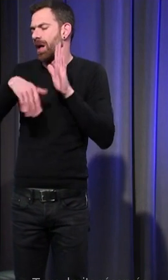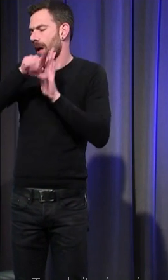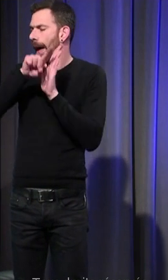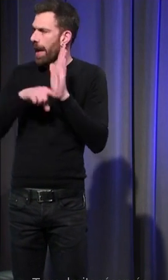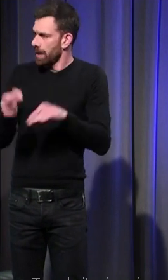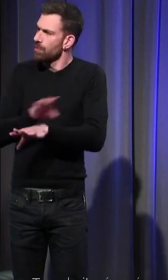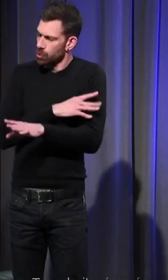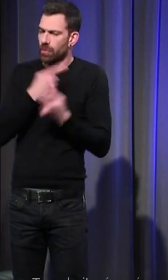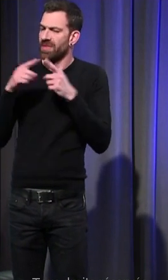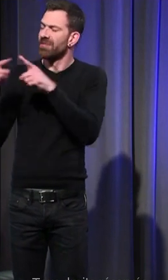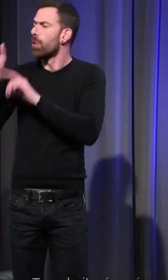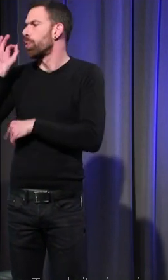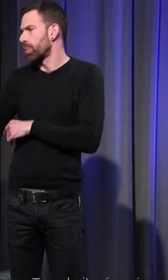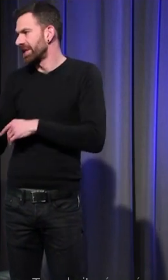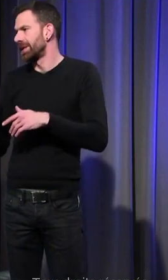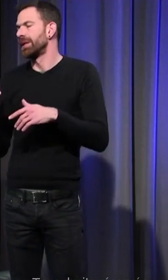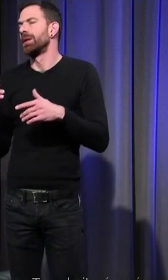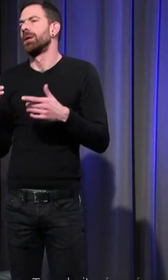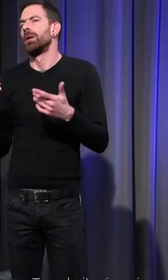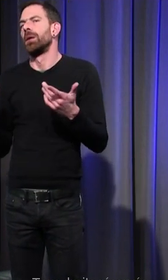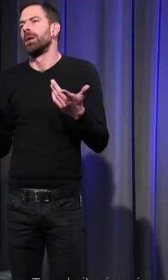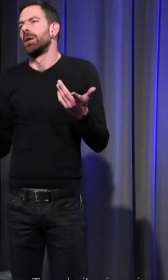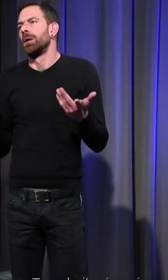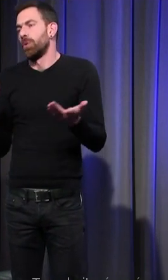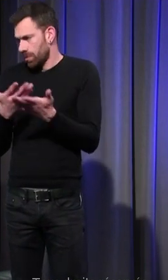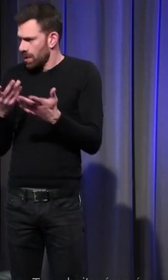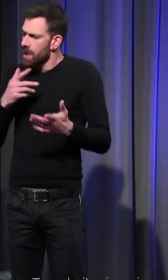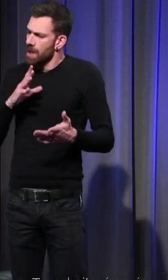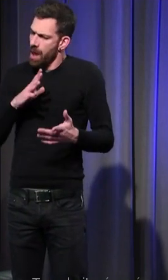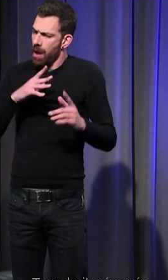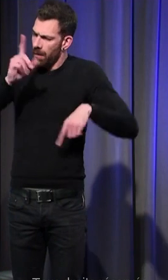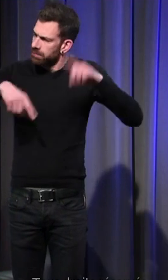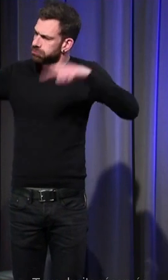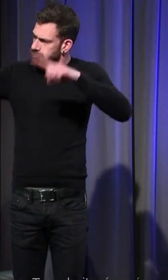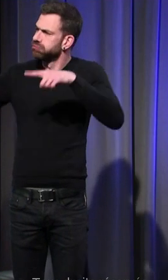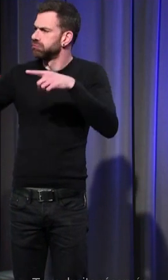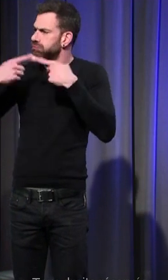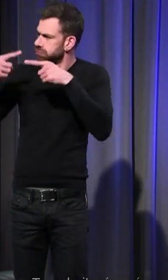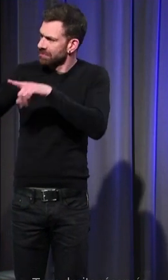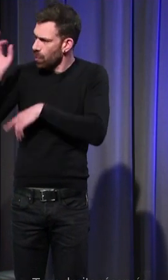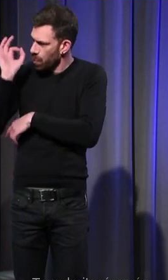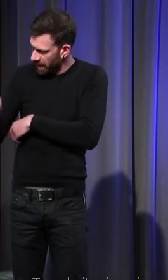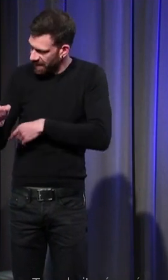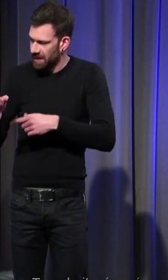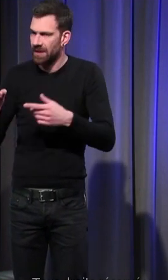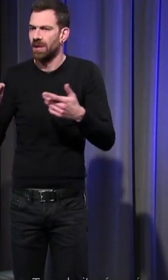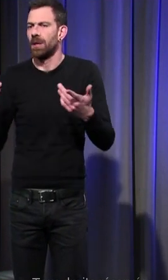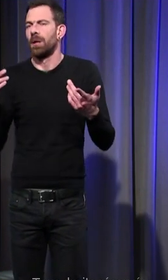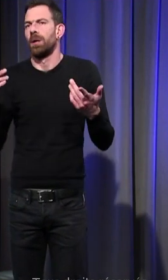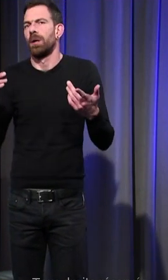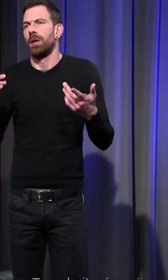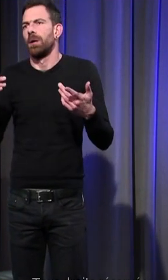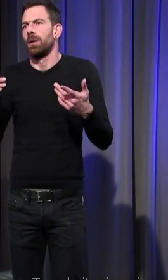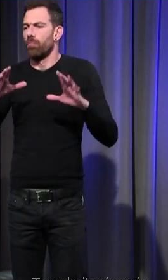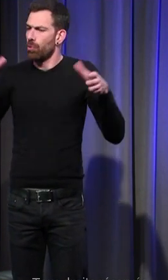changements donc les changements ils existent les personnalités comme ça de